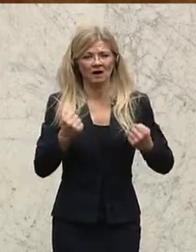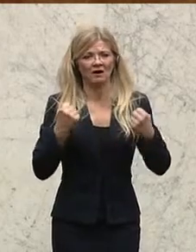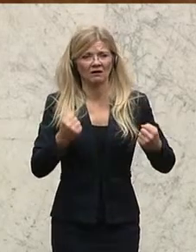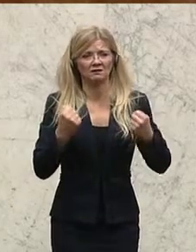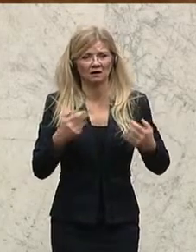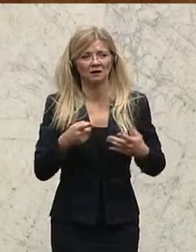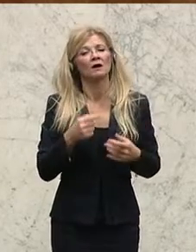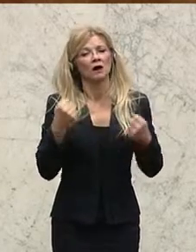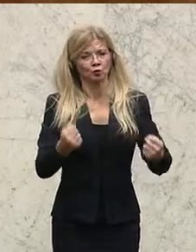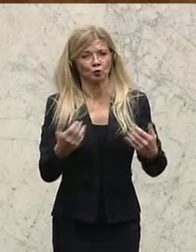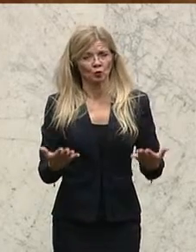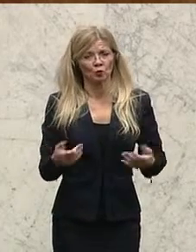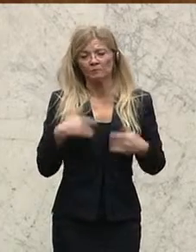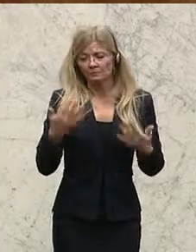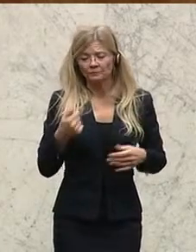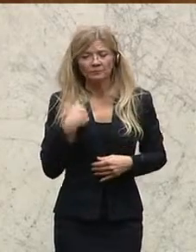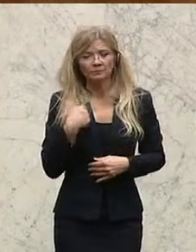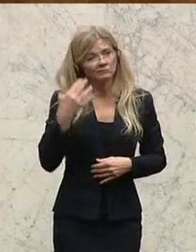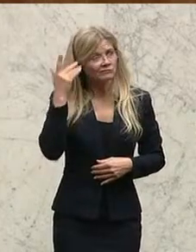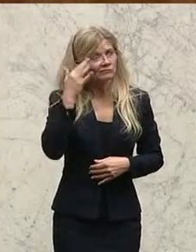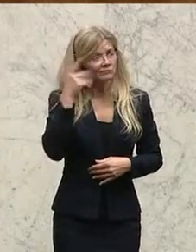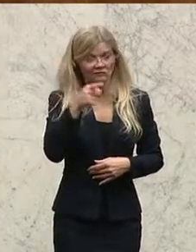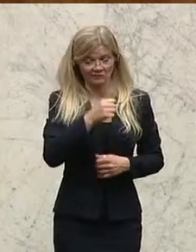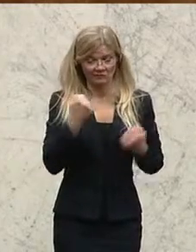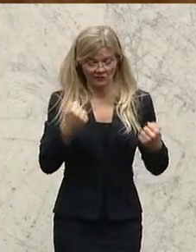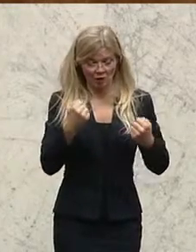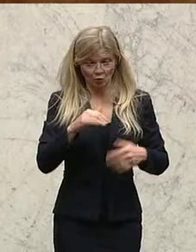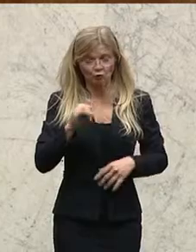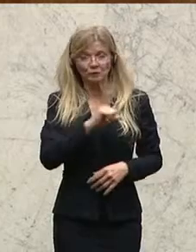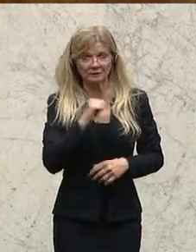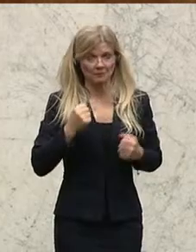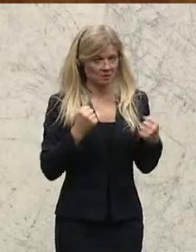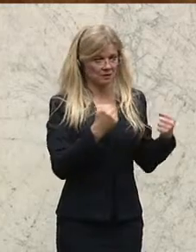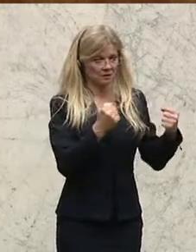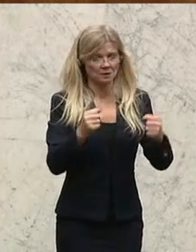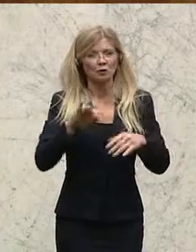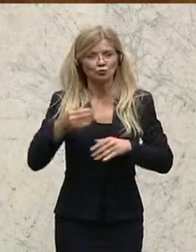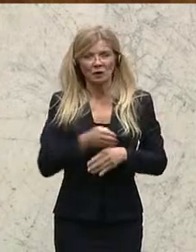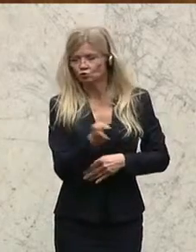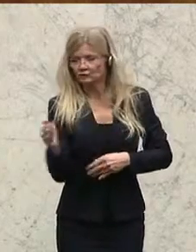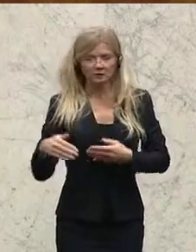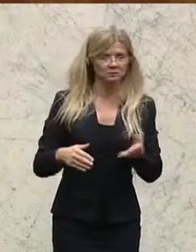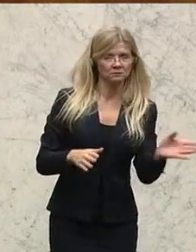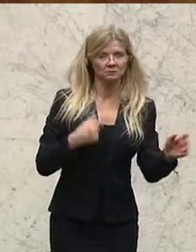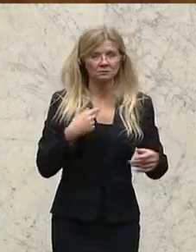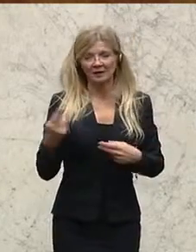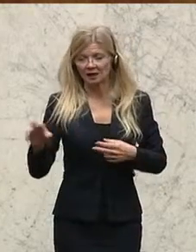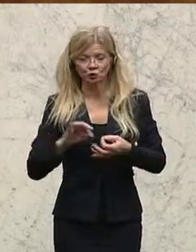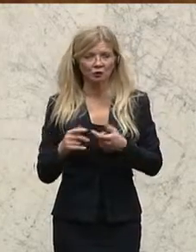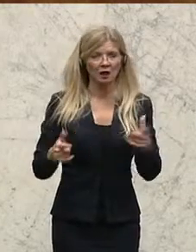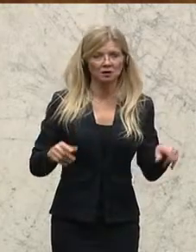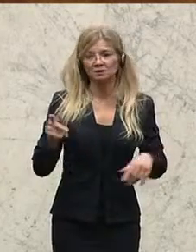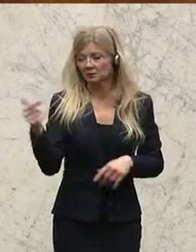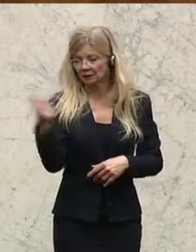irgendwann die Frage stellen, wenn das Auto selbst fährt und muss ausweichen, ob es nach rechts oder links ausweicht, in beiden Seiten stehen Menschen,